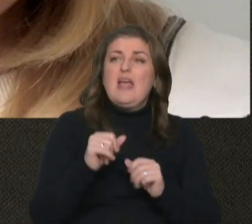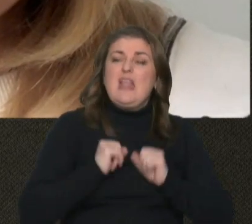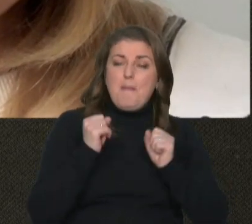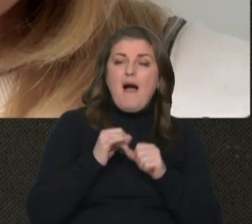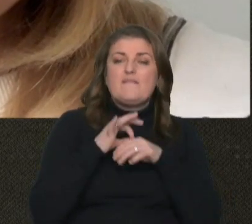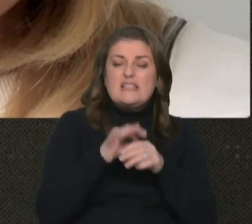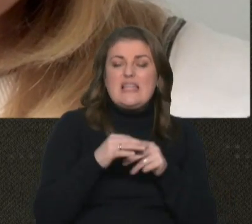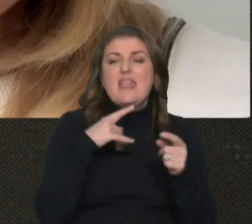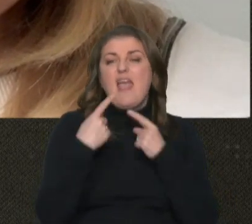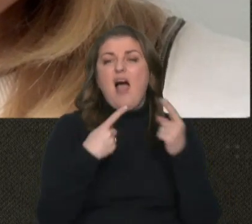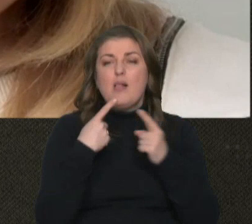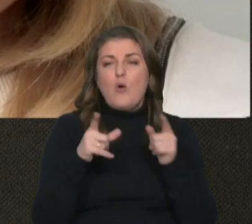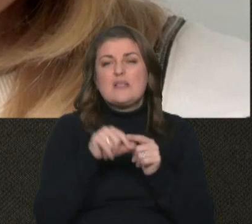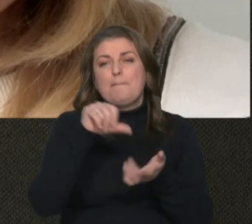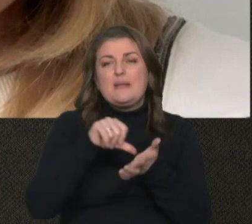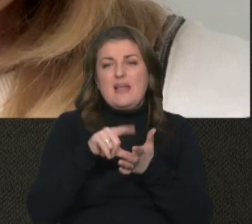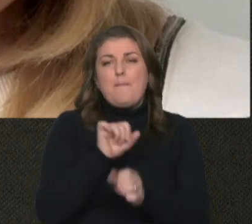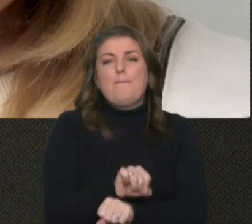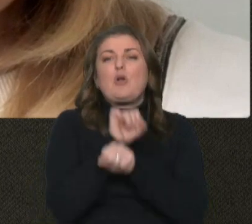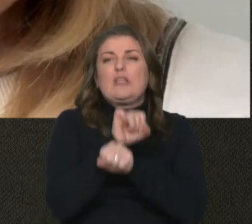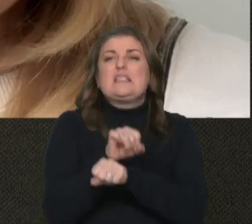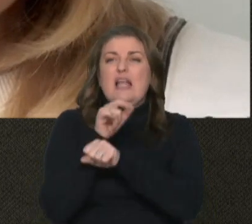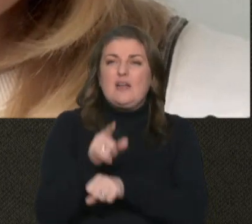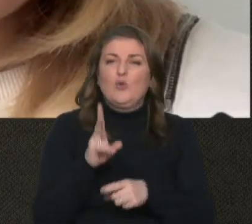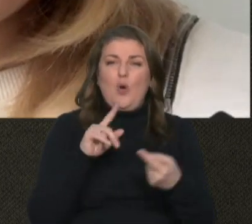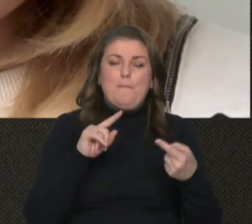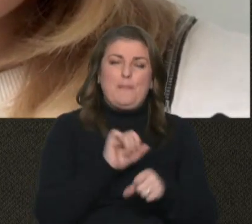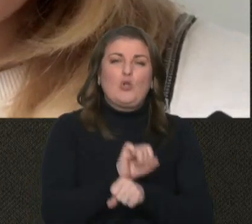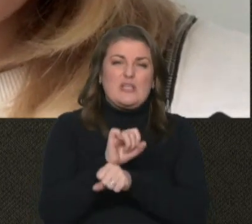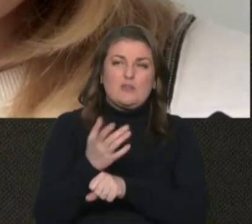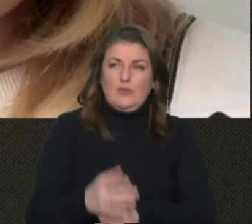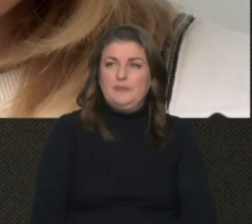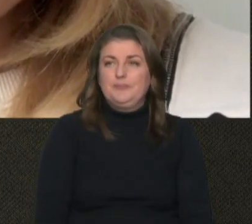діалог з представниками протестантів, протестувальників?